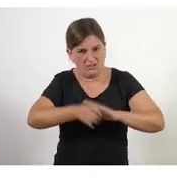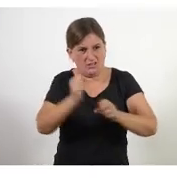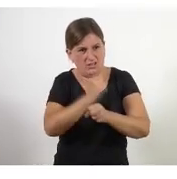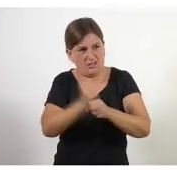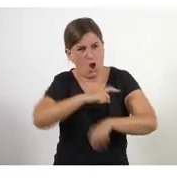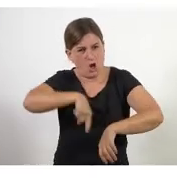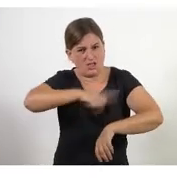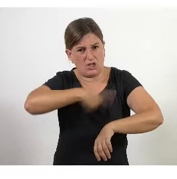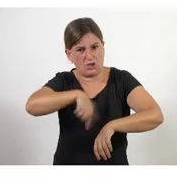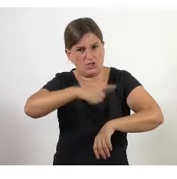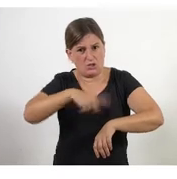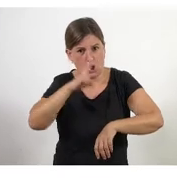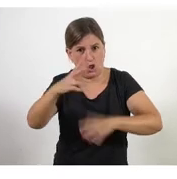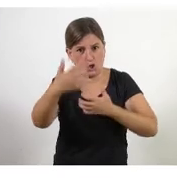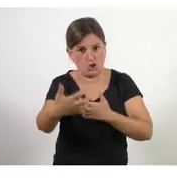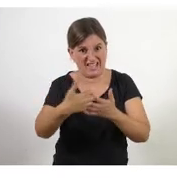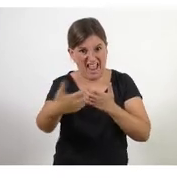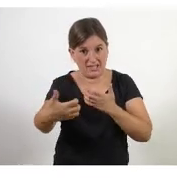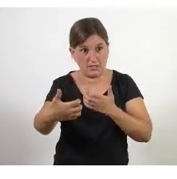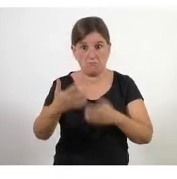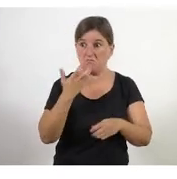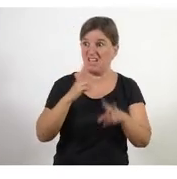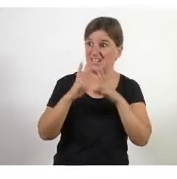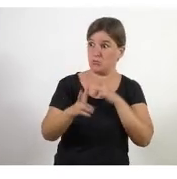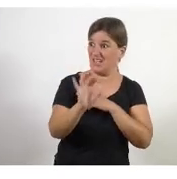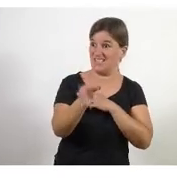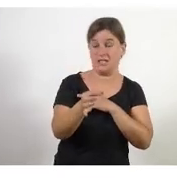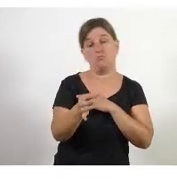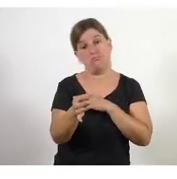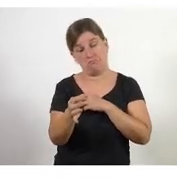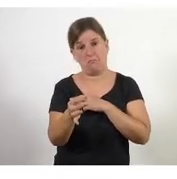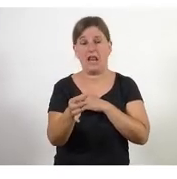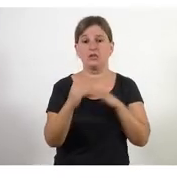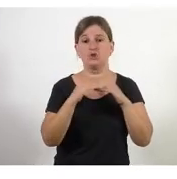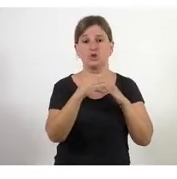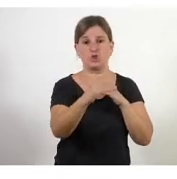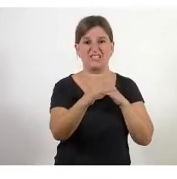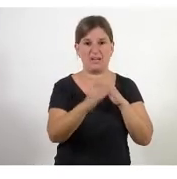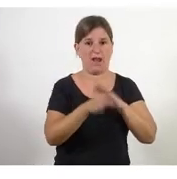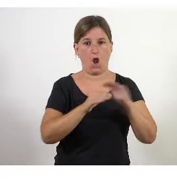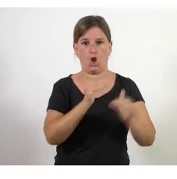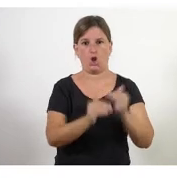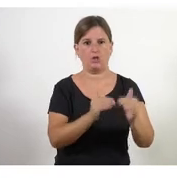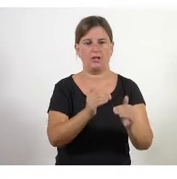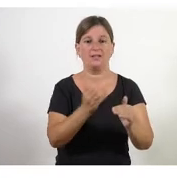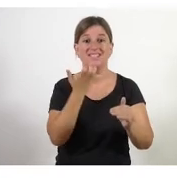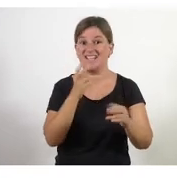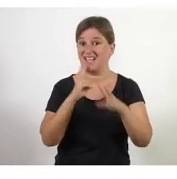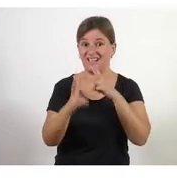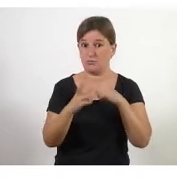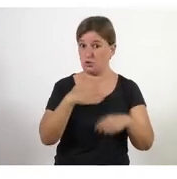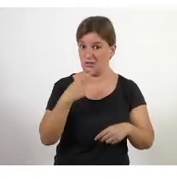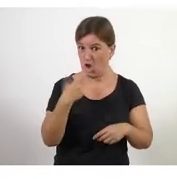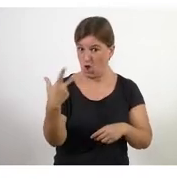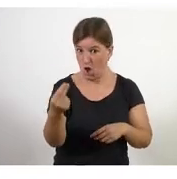si la resposta és sí perfecte sostenible ritme constant si la resposta és no